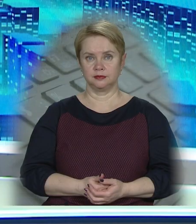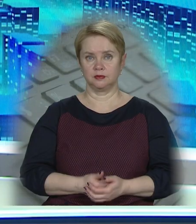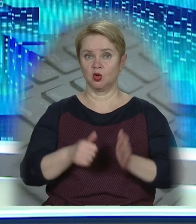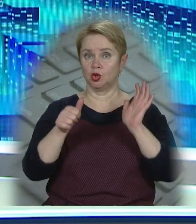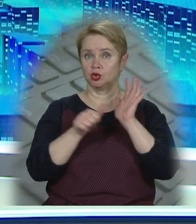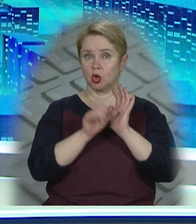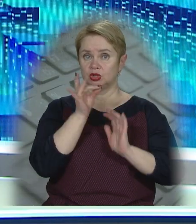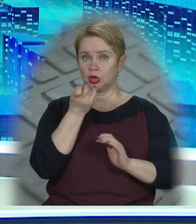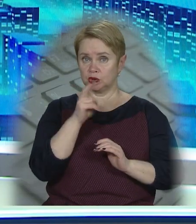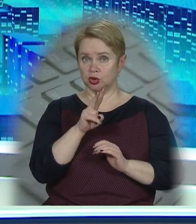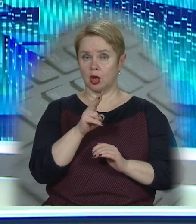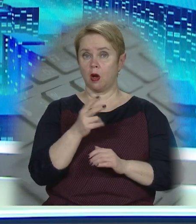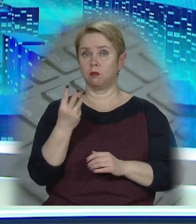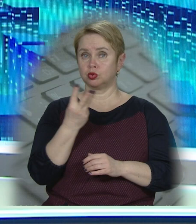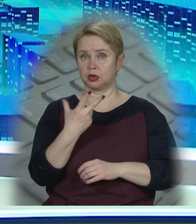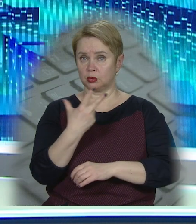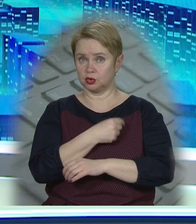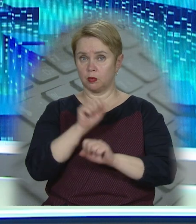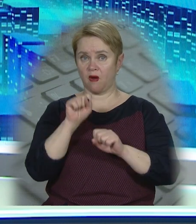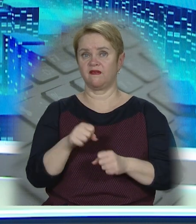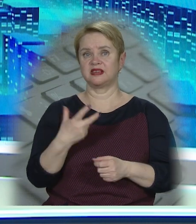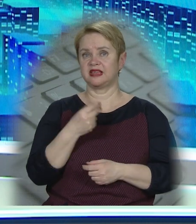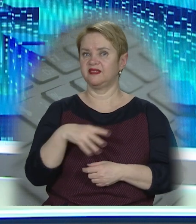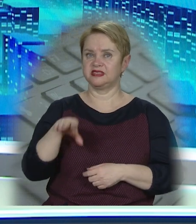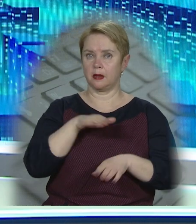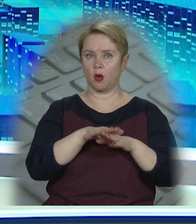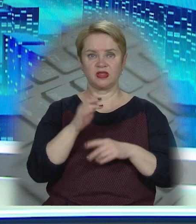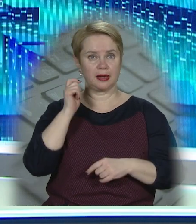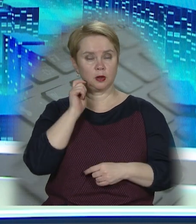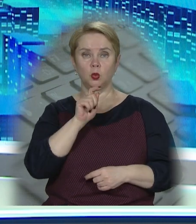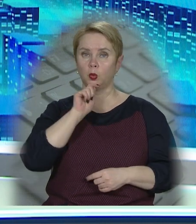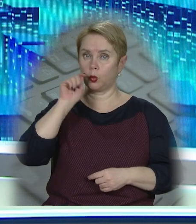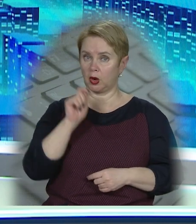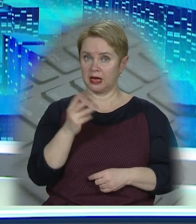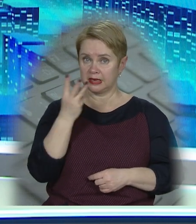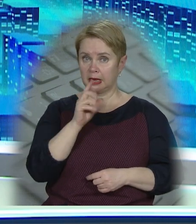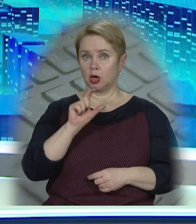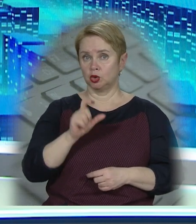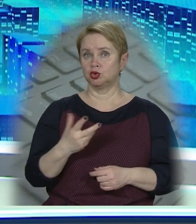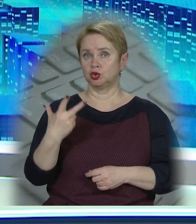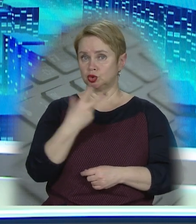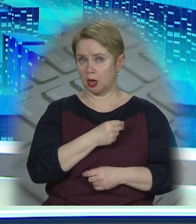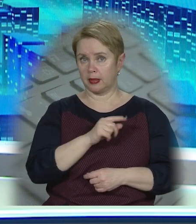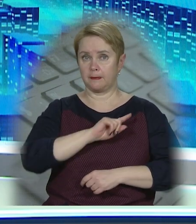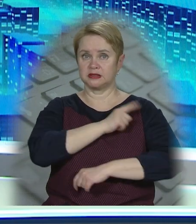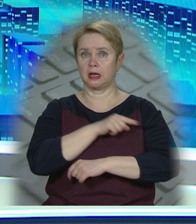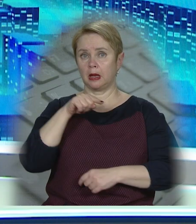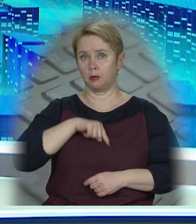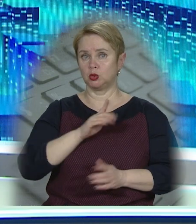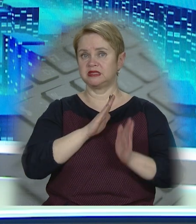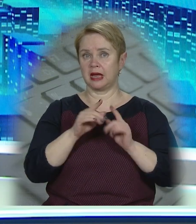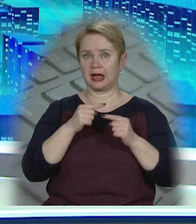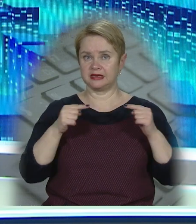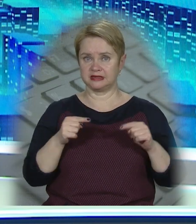З 6 січня бустерною дозою можуть вакцинуватися усі повнолітні українці. Третє щеплення посилює імунну